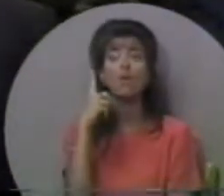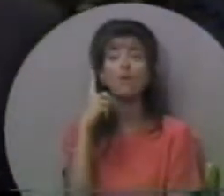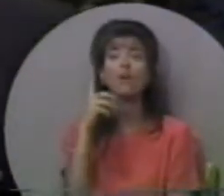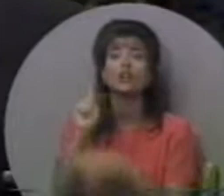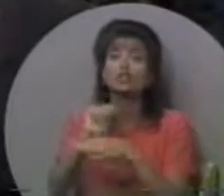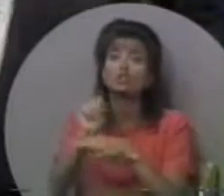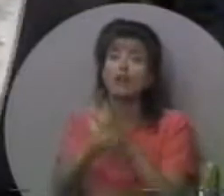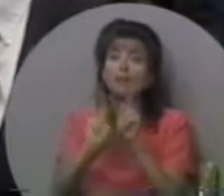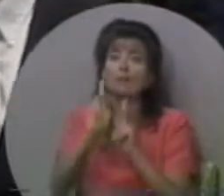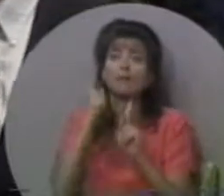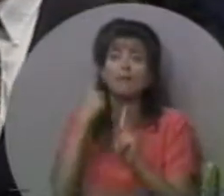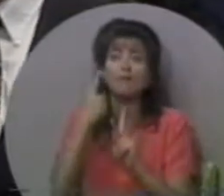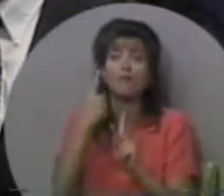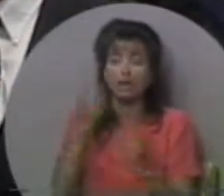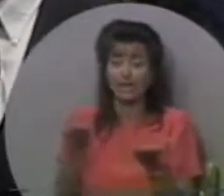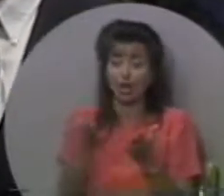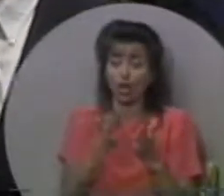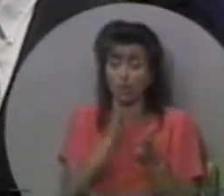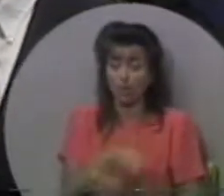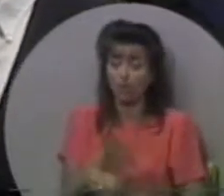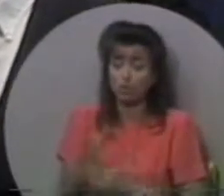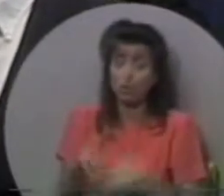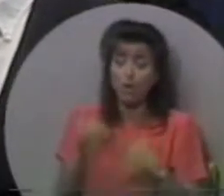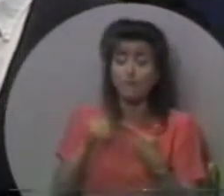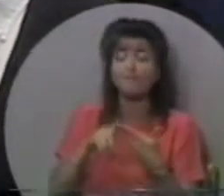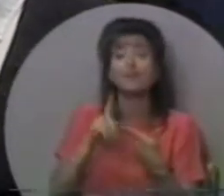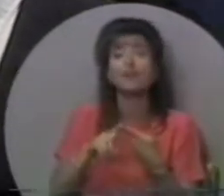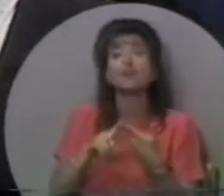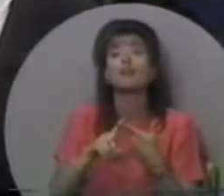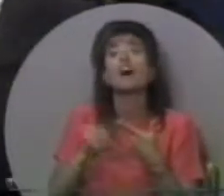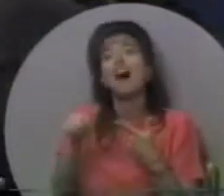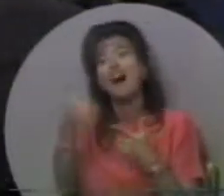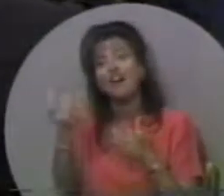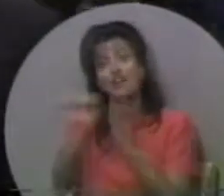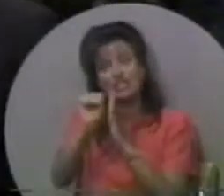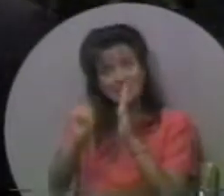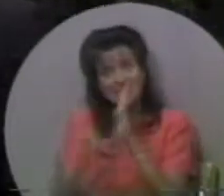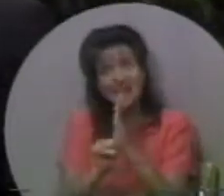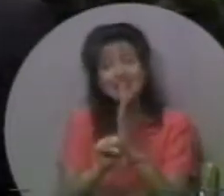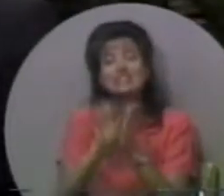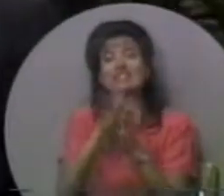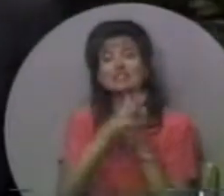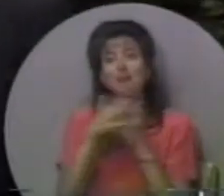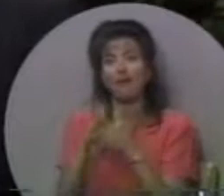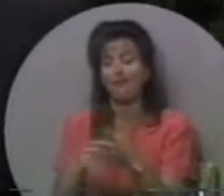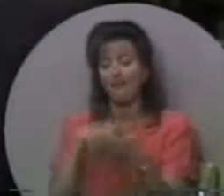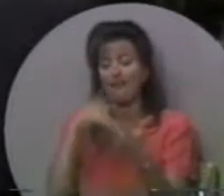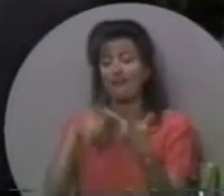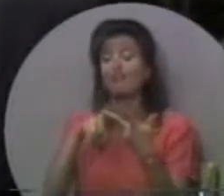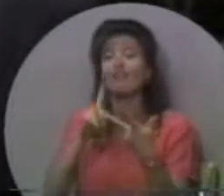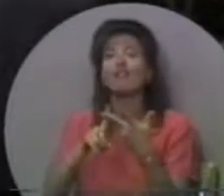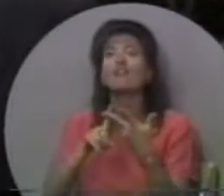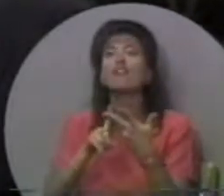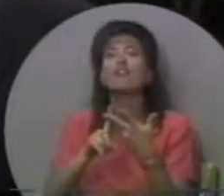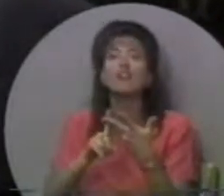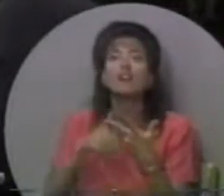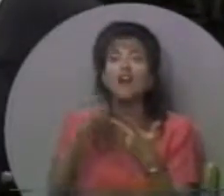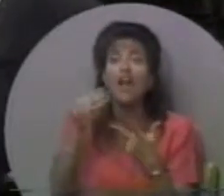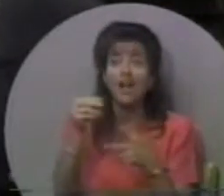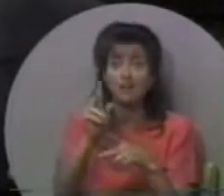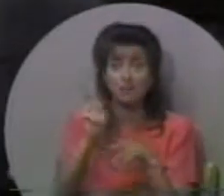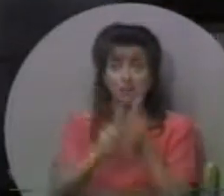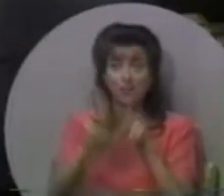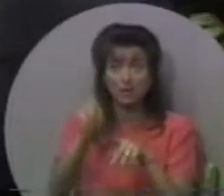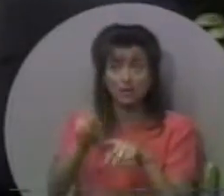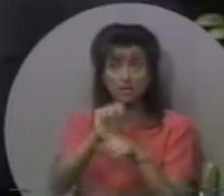Нам потрібно тренувати людей для своїх Єрусалимів. Нам треба тренувати людей для наших юдей. Нам